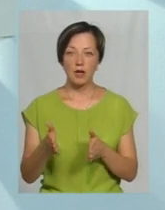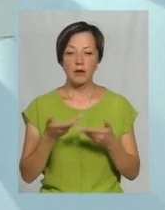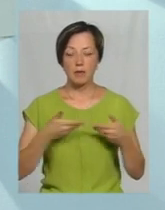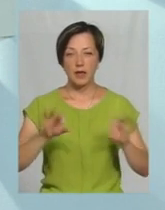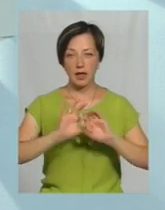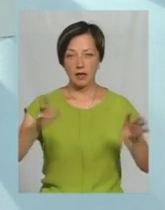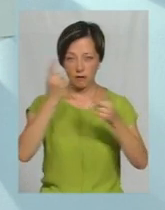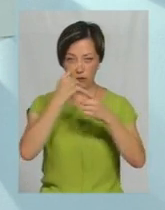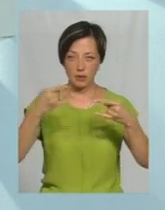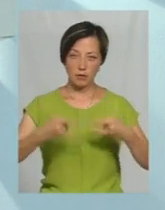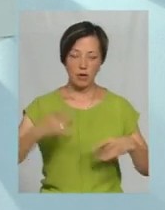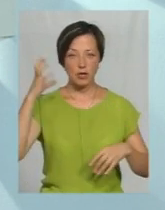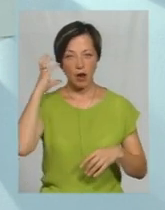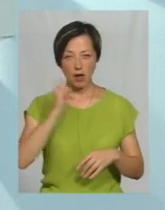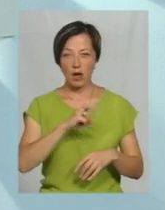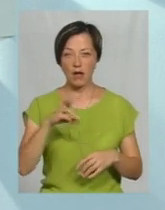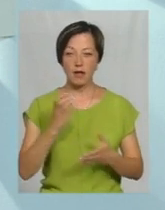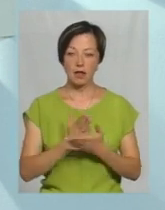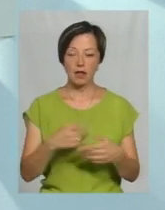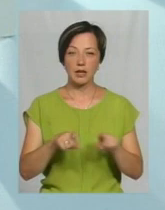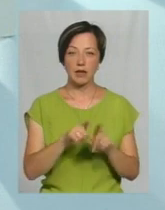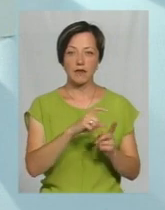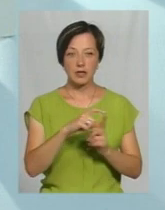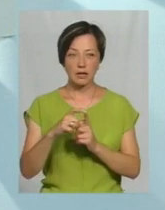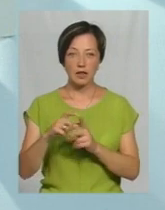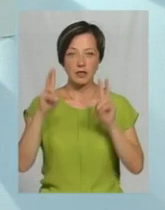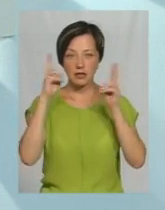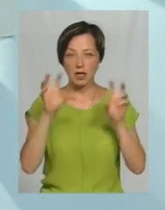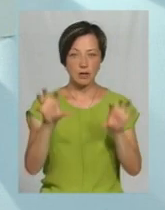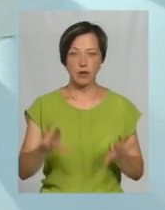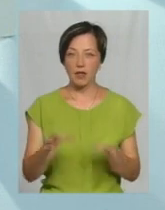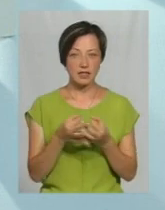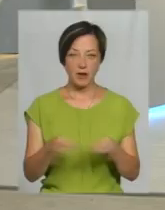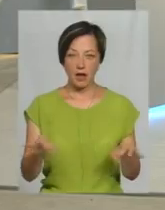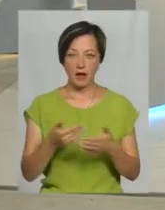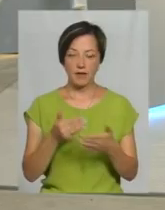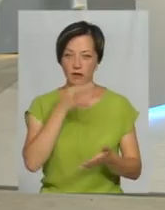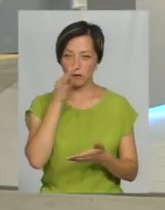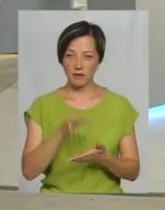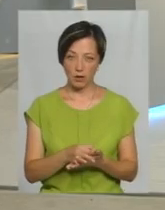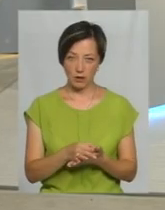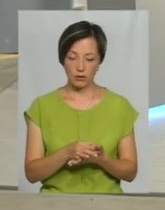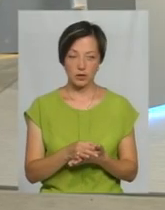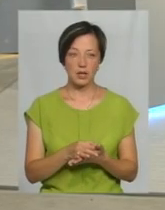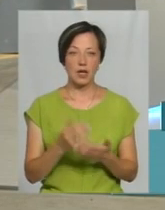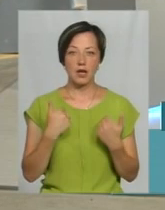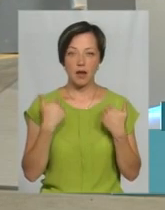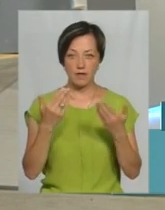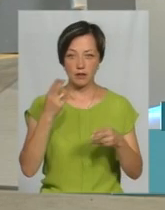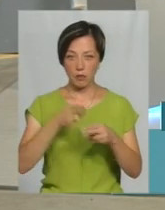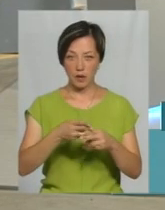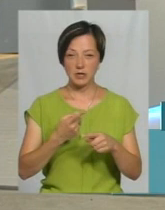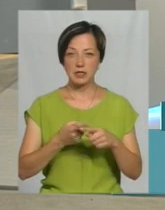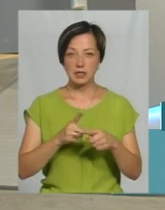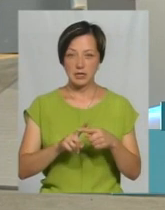інформуємо по телебаченню, по радіо, але є такий вислів, що незнання закона не звільняє від відповідальності. Тобто, я вас попереджу, це